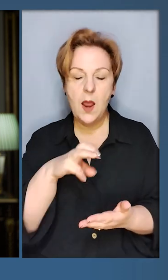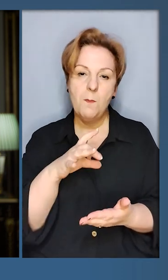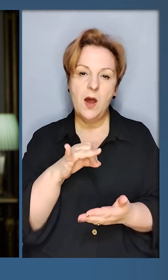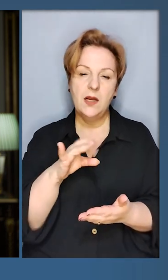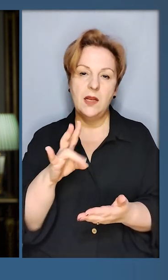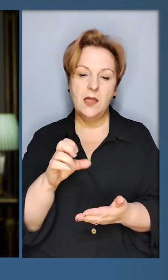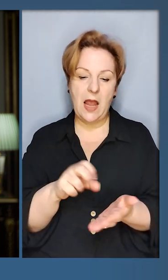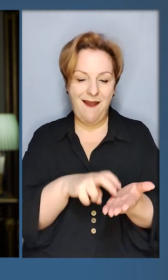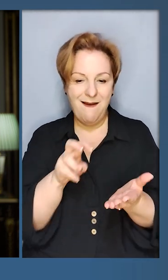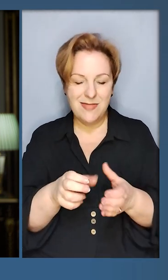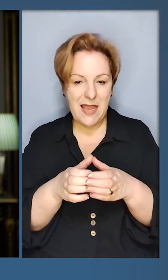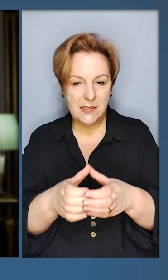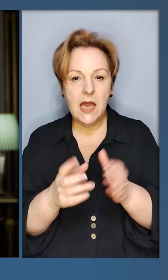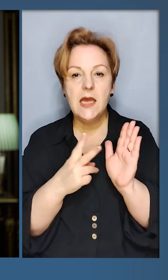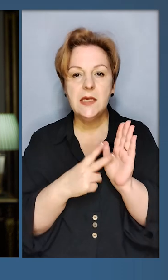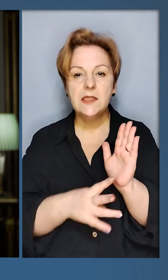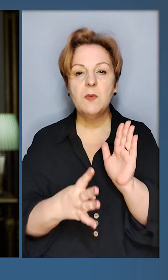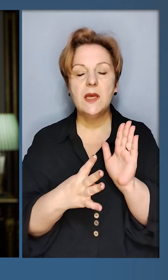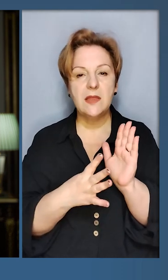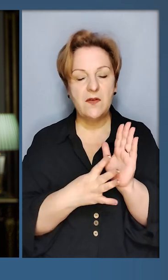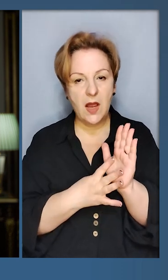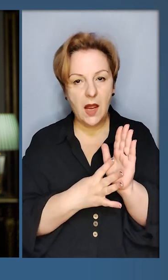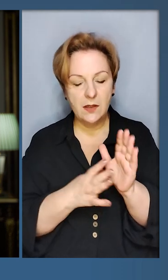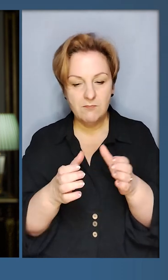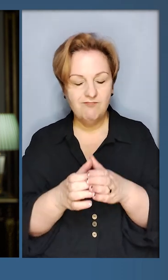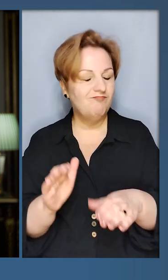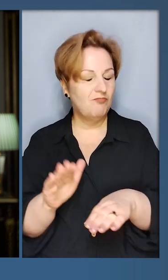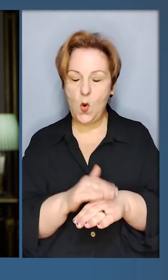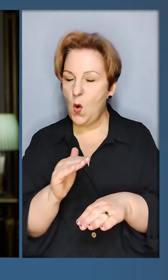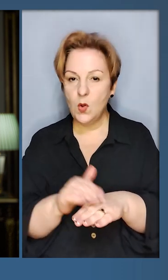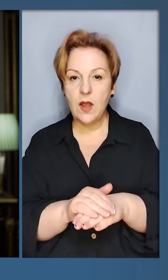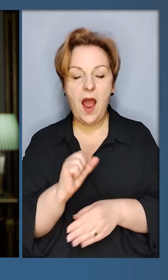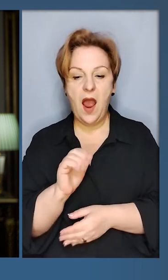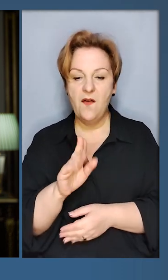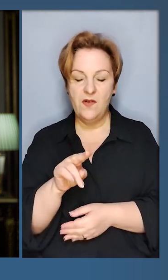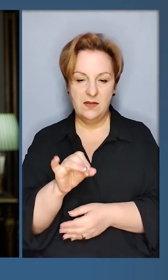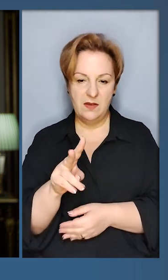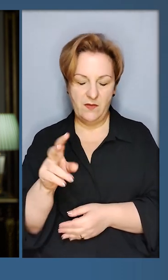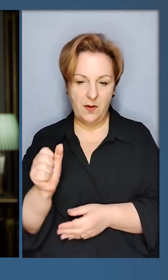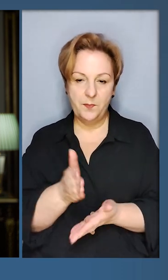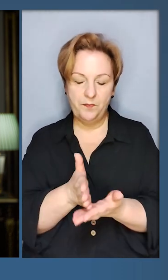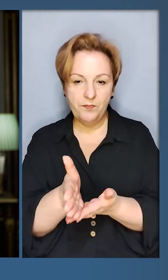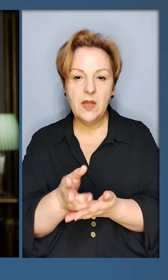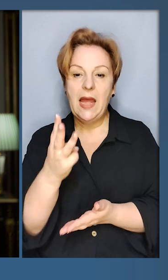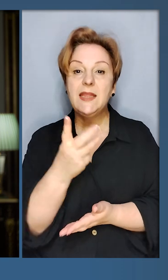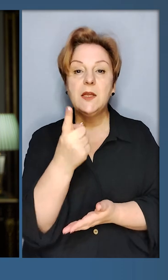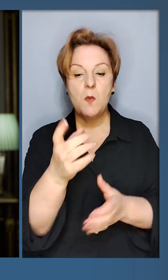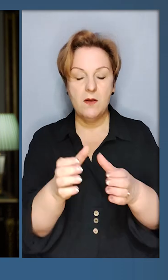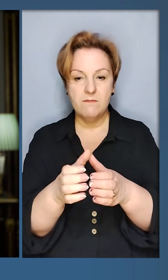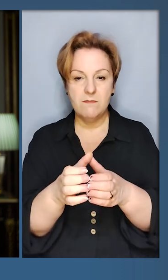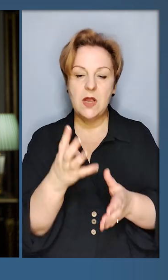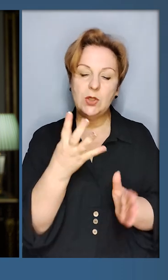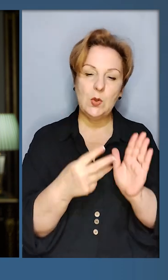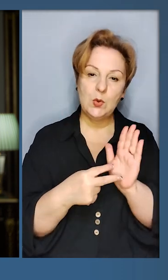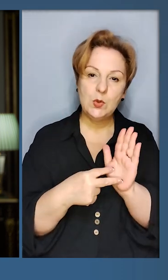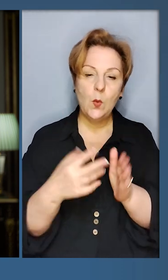Мар'їнка, десантники 79-ки, молодці, Авдіївський напрямок, 31-та,